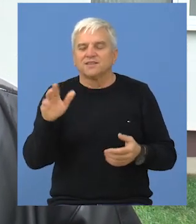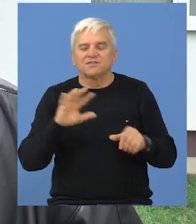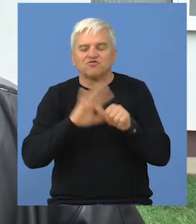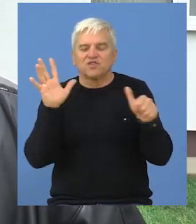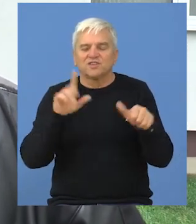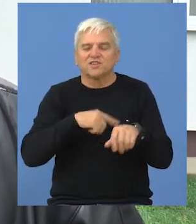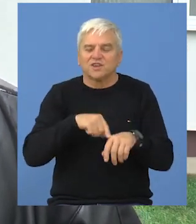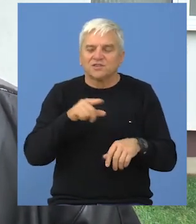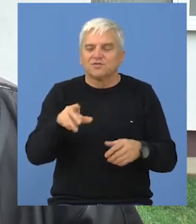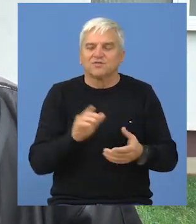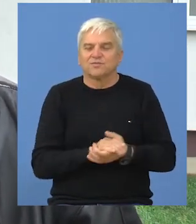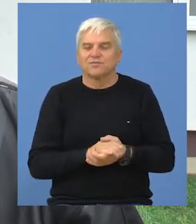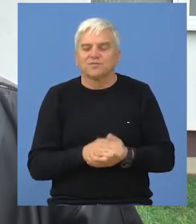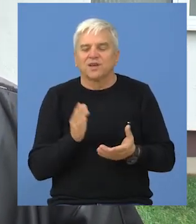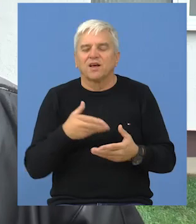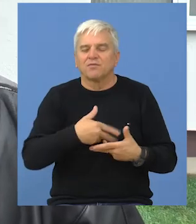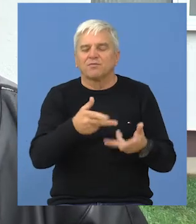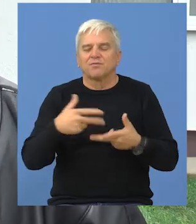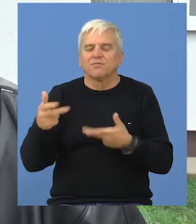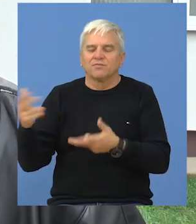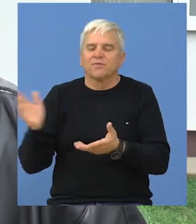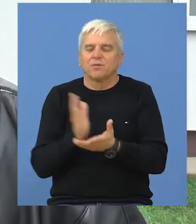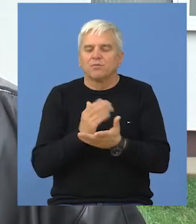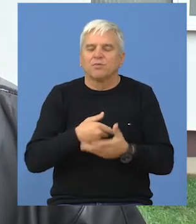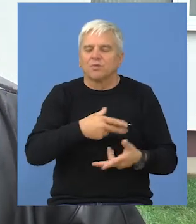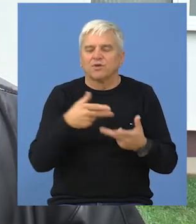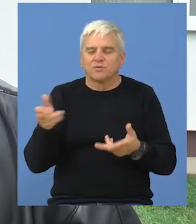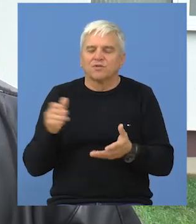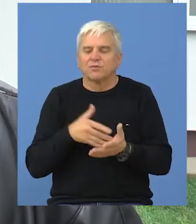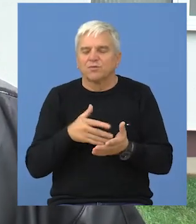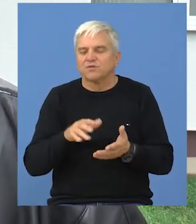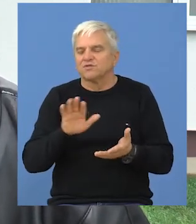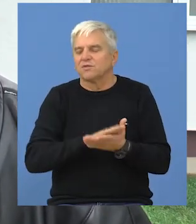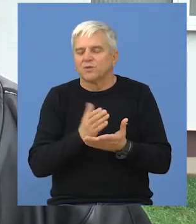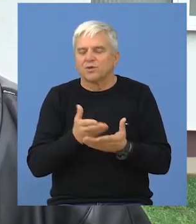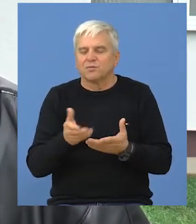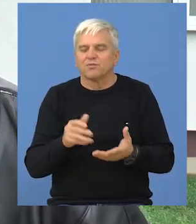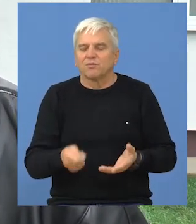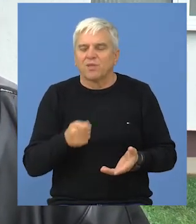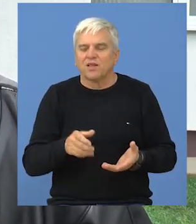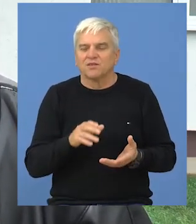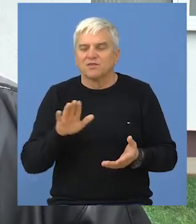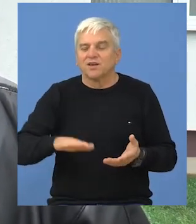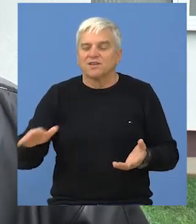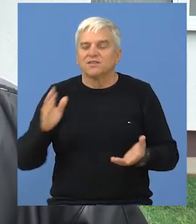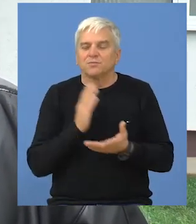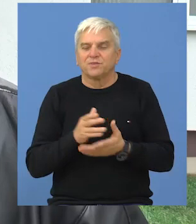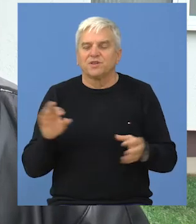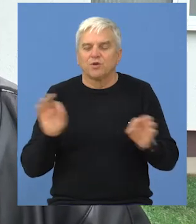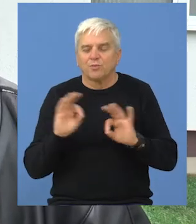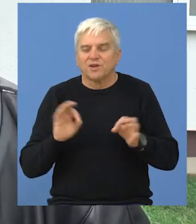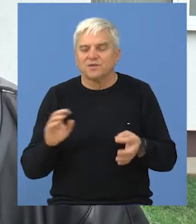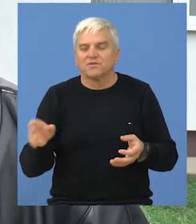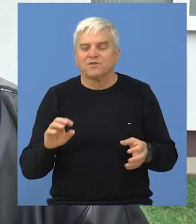i 16.00 časova i delit će se dok se ne potroši sam materijal. A za djecu će